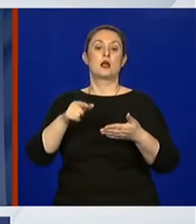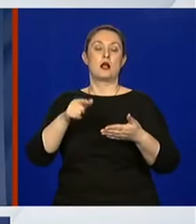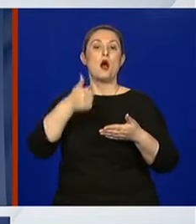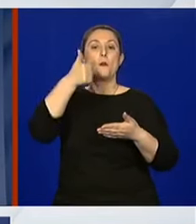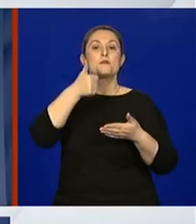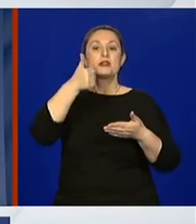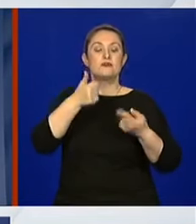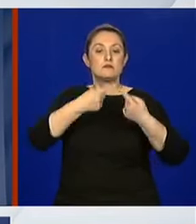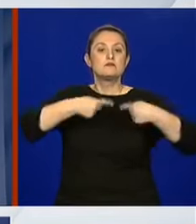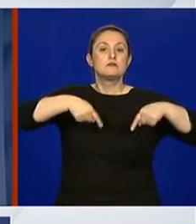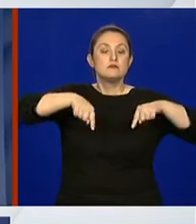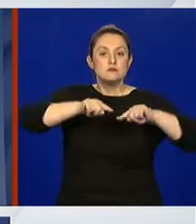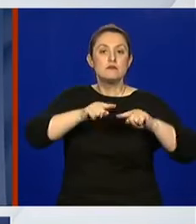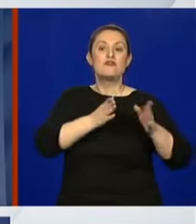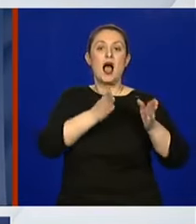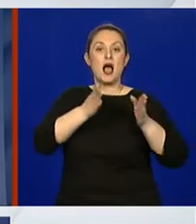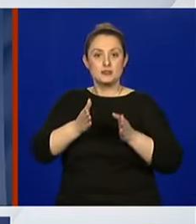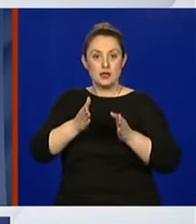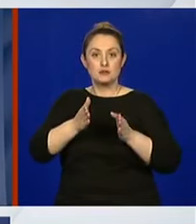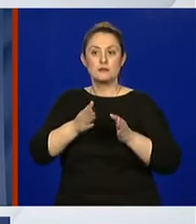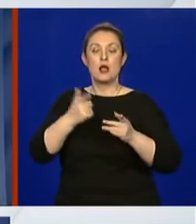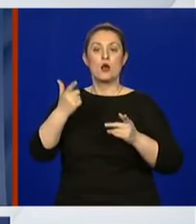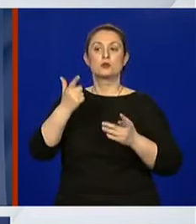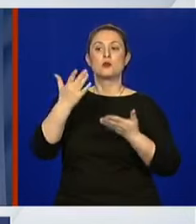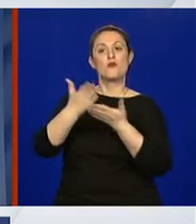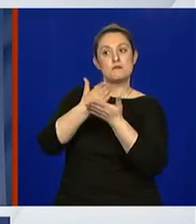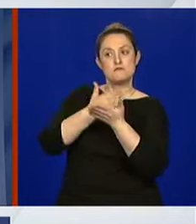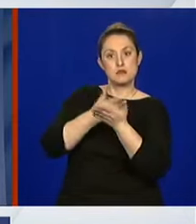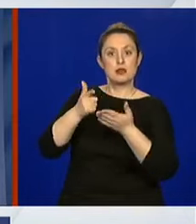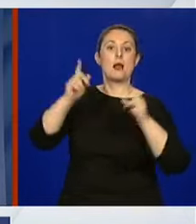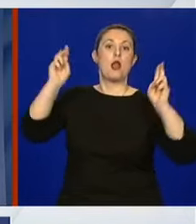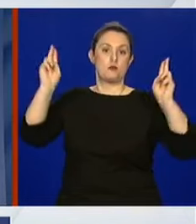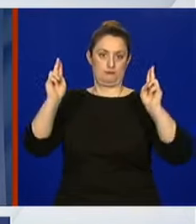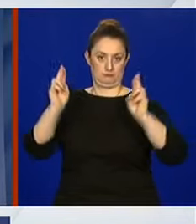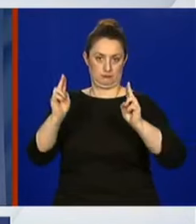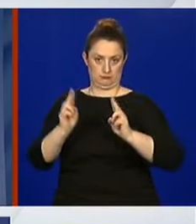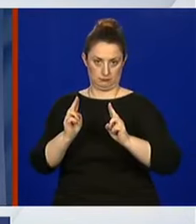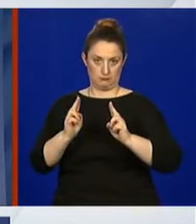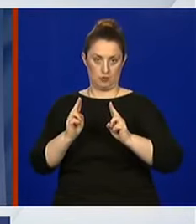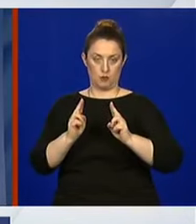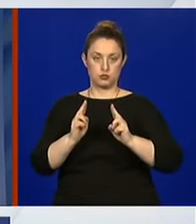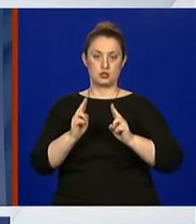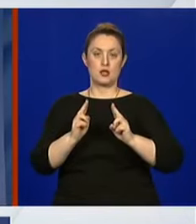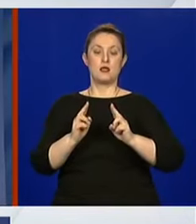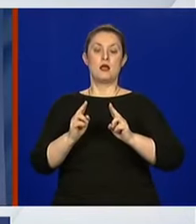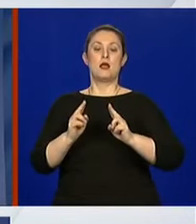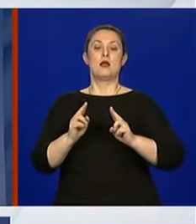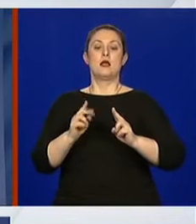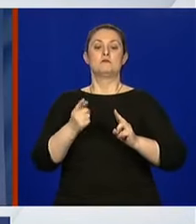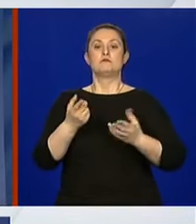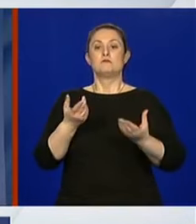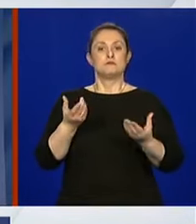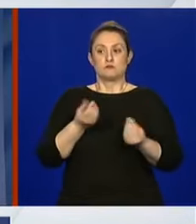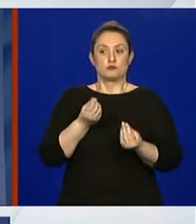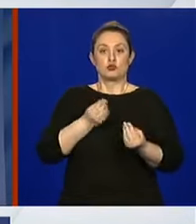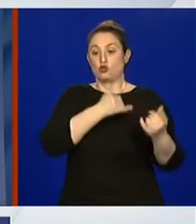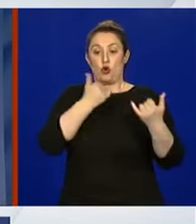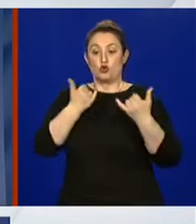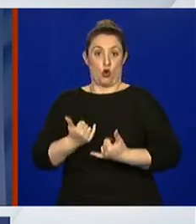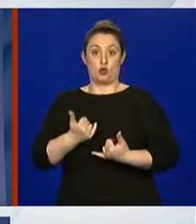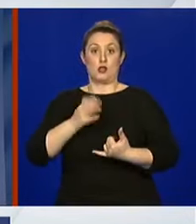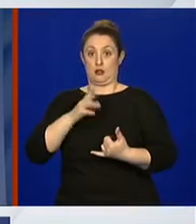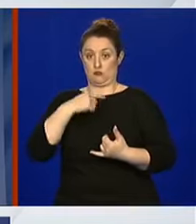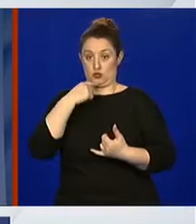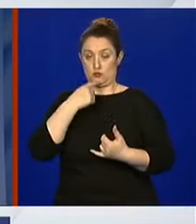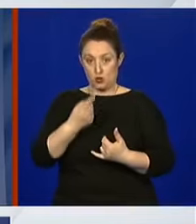faza planiranih mjera popuštanja. Ono što možemo reći do sada, iako je